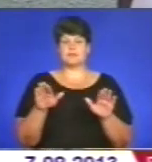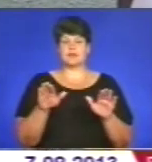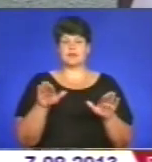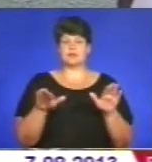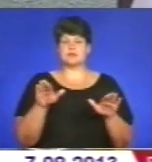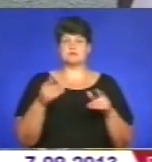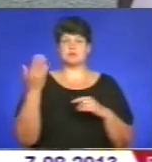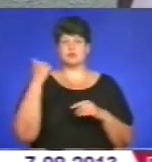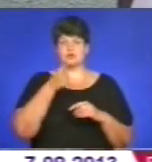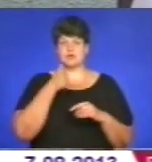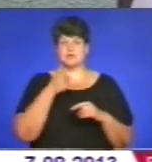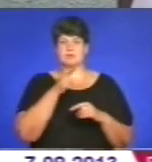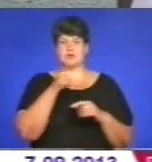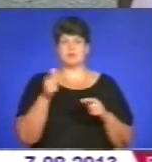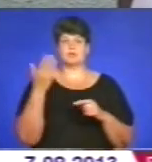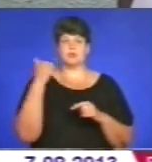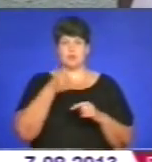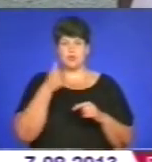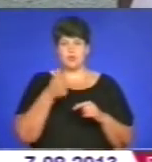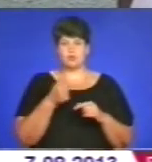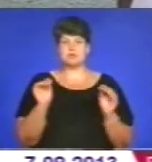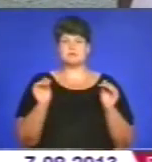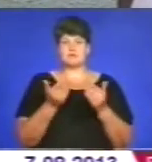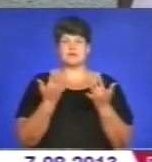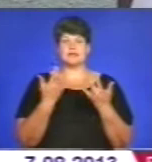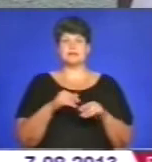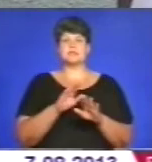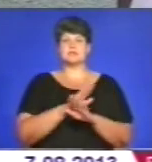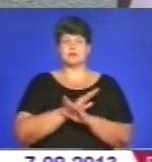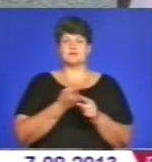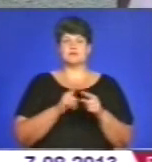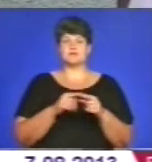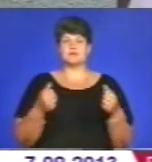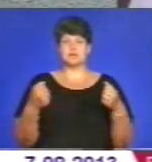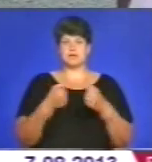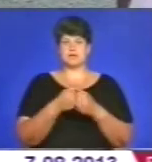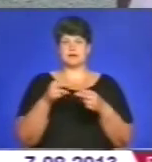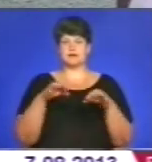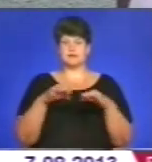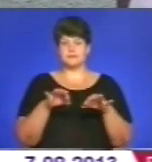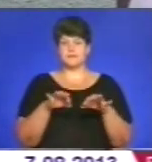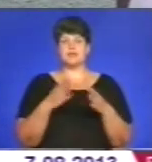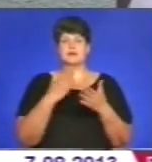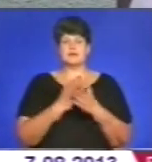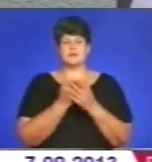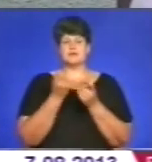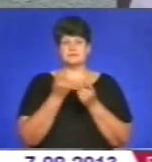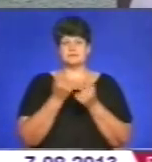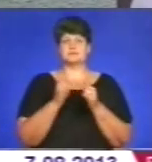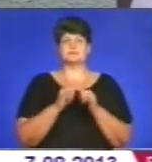минулого року. Зменшується кількість загиблих в цих автопригодах, є незначне зростання по кількості